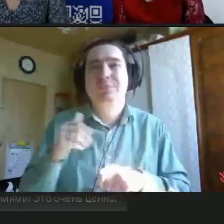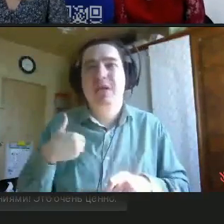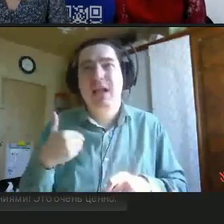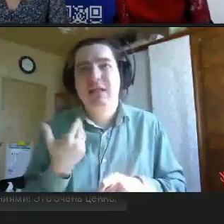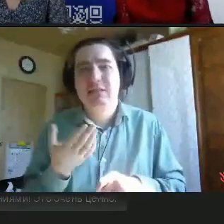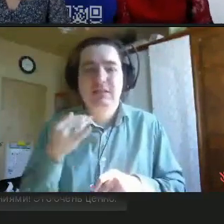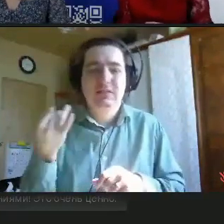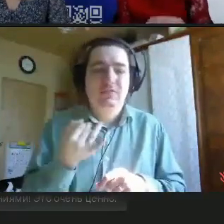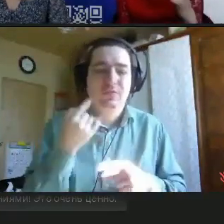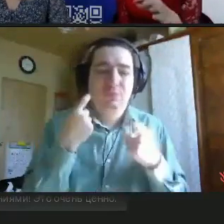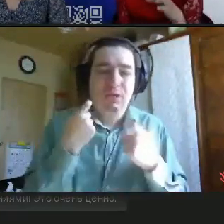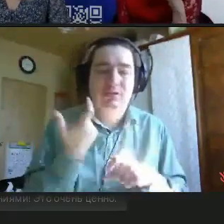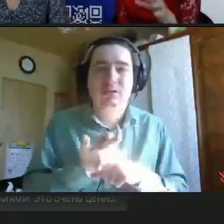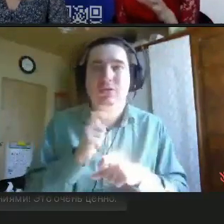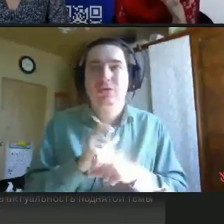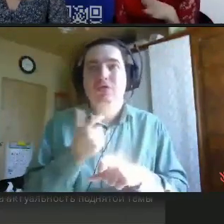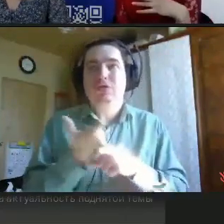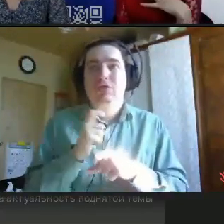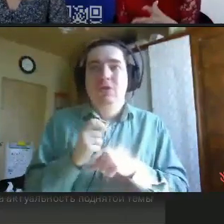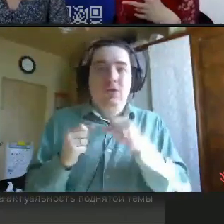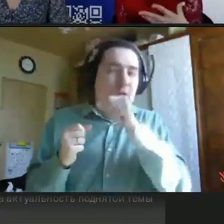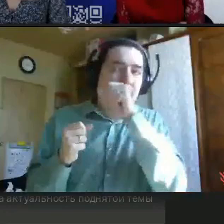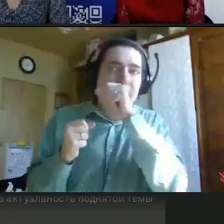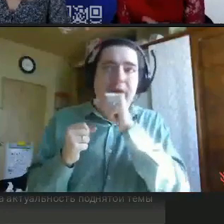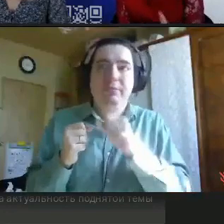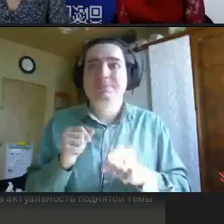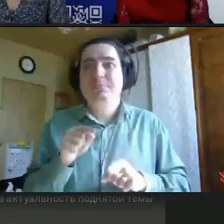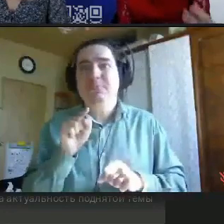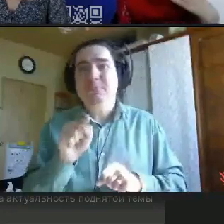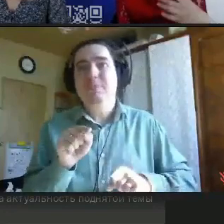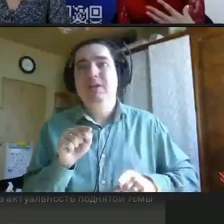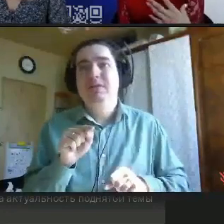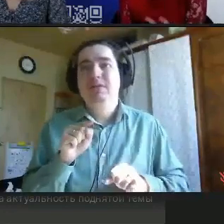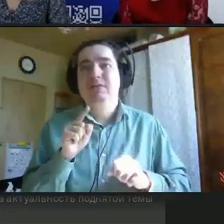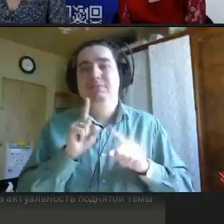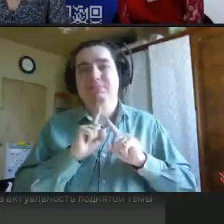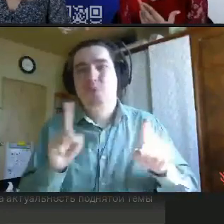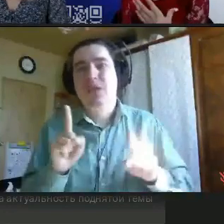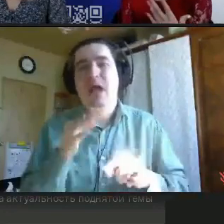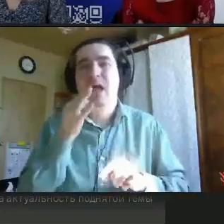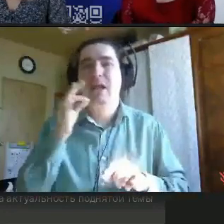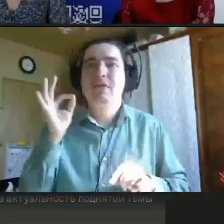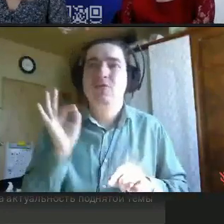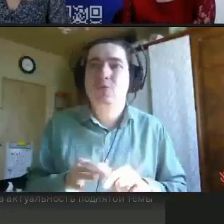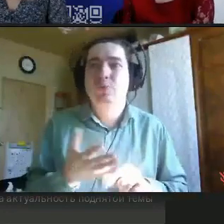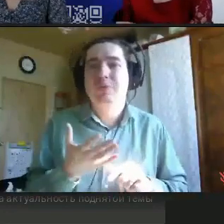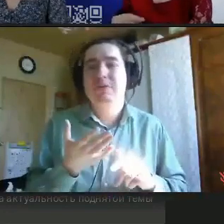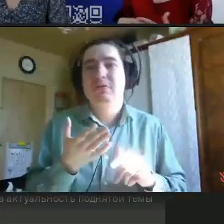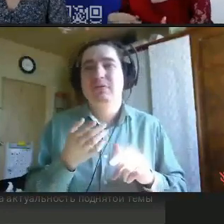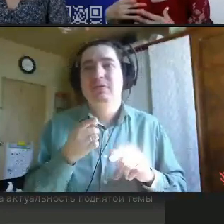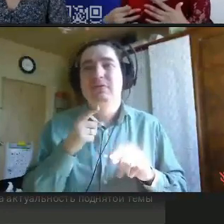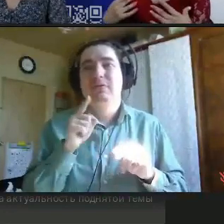информации, и очень-очень много трудоведливых предметов о том, как выстраивать гармонично